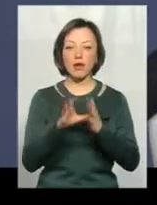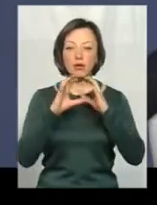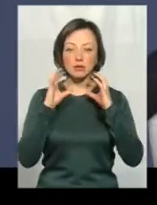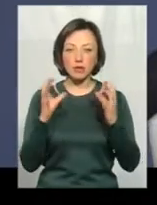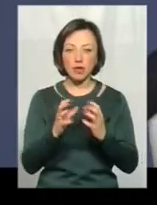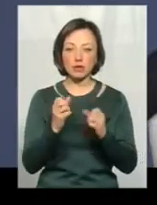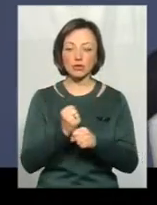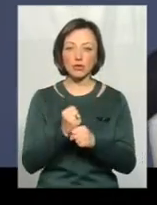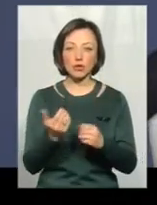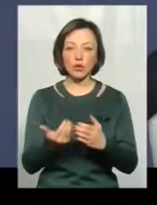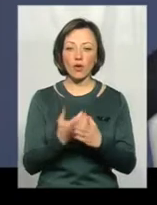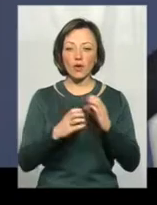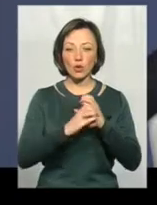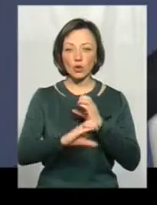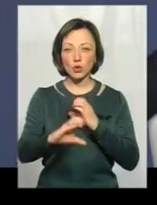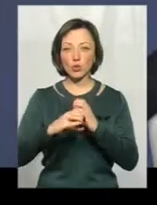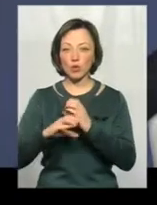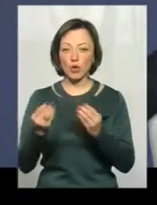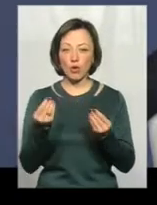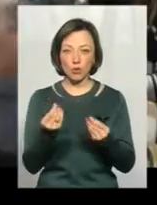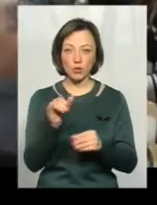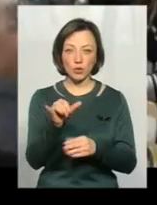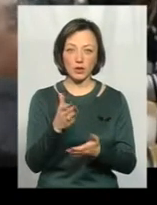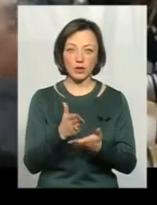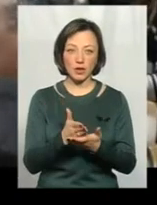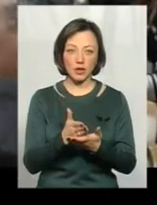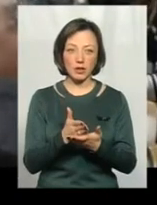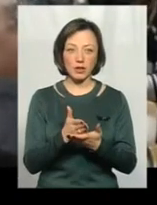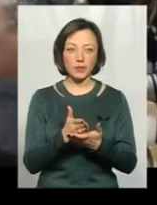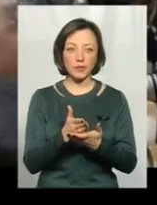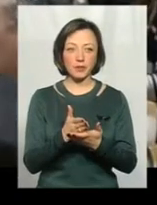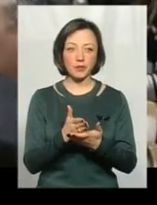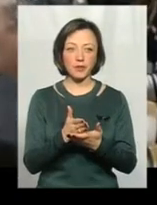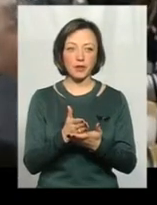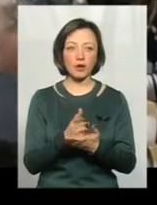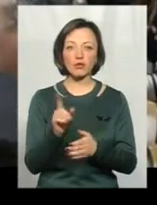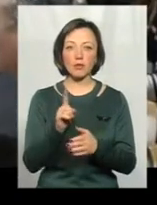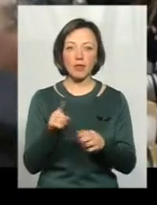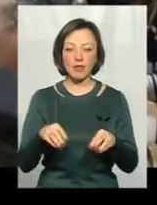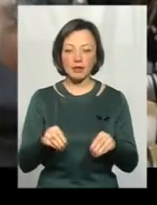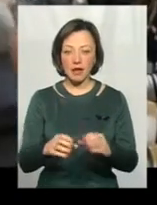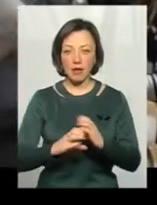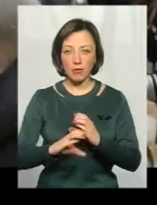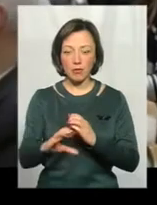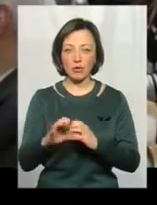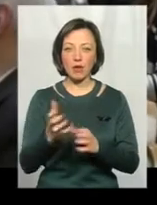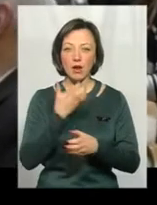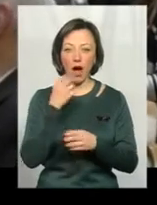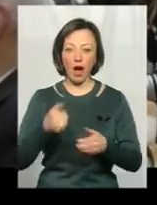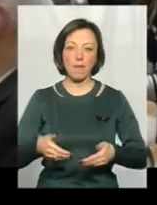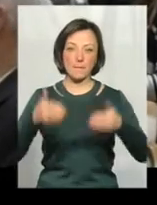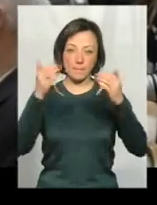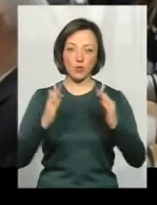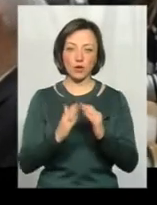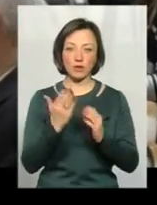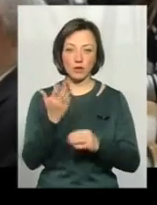зроблять нові труби, гроші на які в них є, щоб не в землю гріли, а в будинок, то